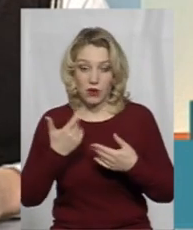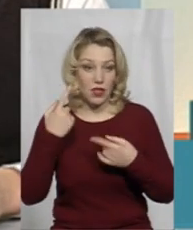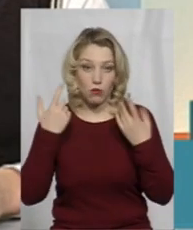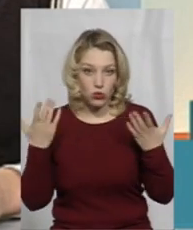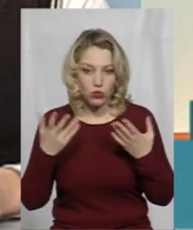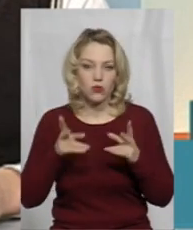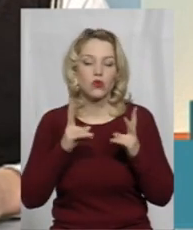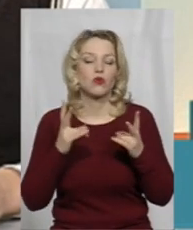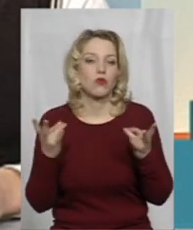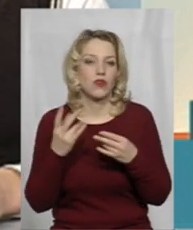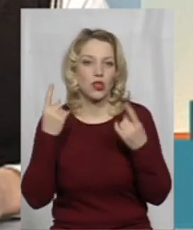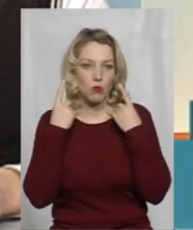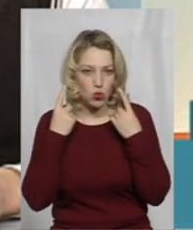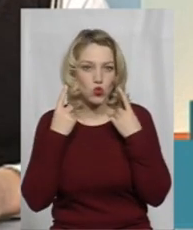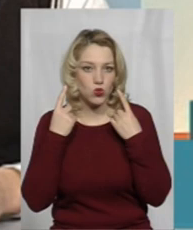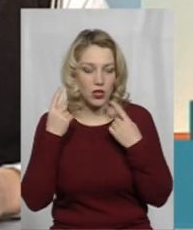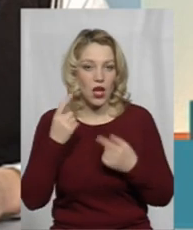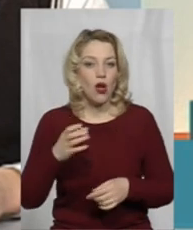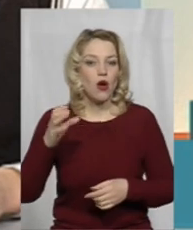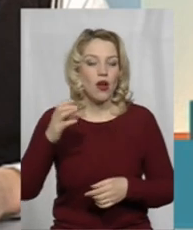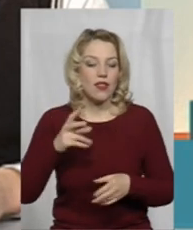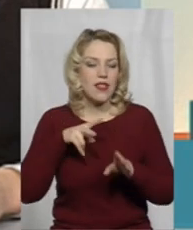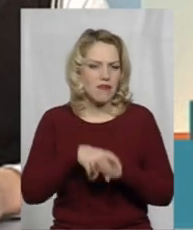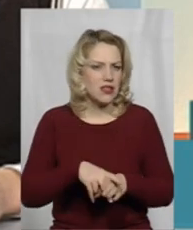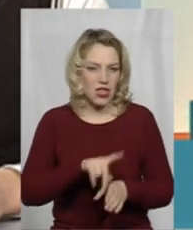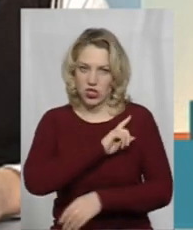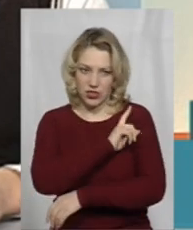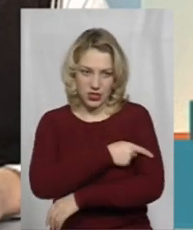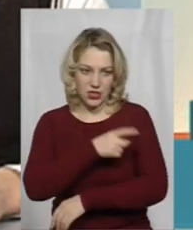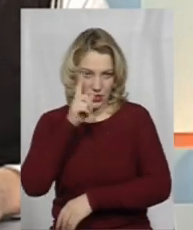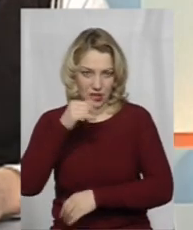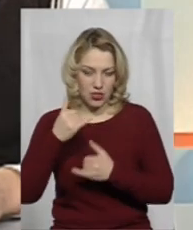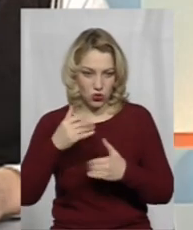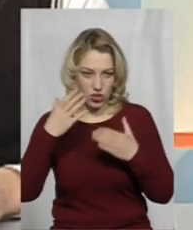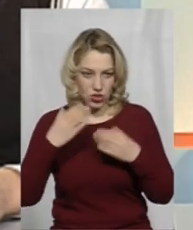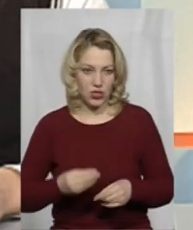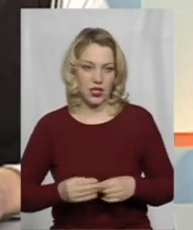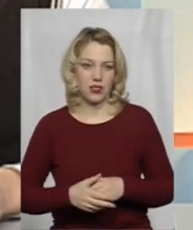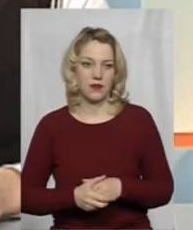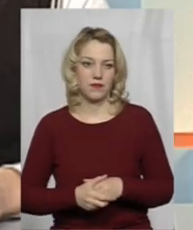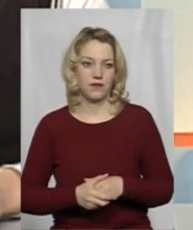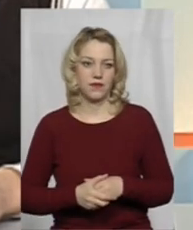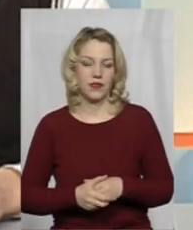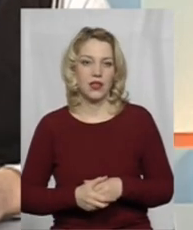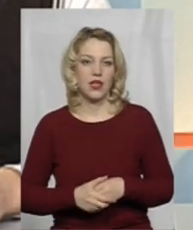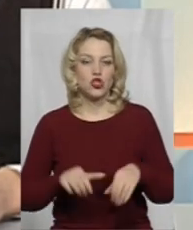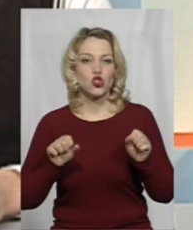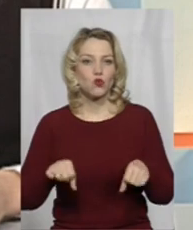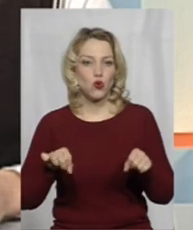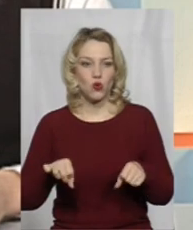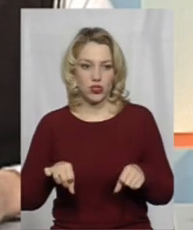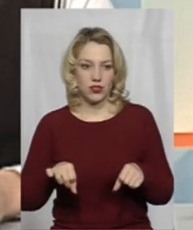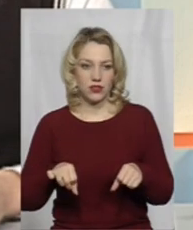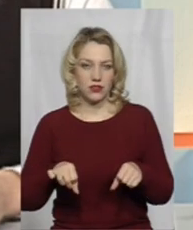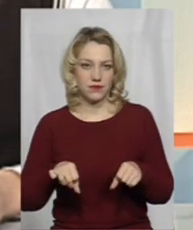я не знаю, хто їх має почути. Навантаження дуже сильне. Ви самі знаєте, що на сьогоднішній день спроможність